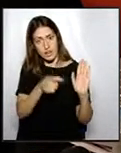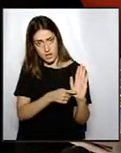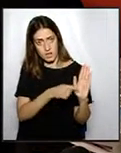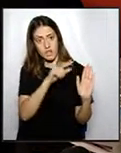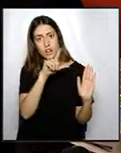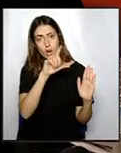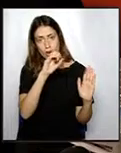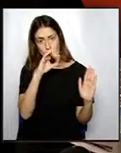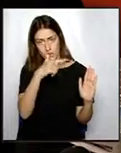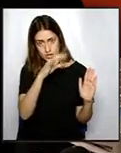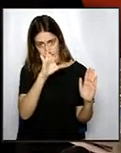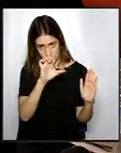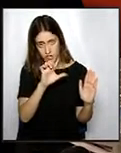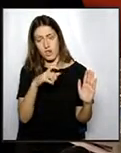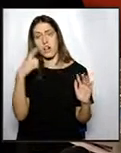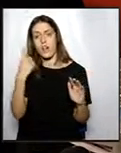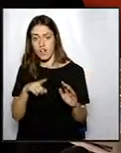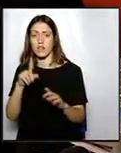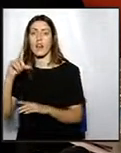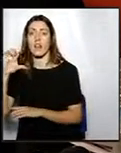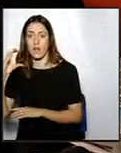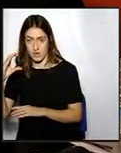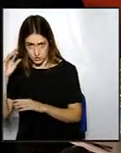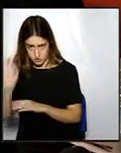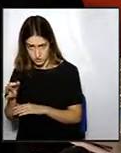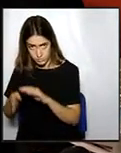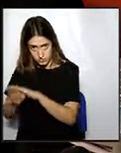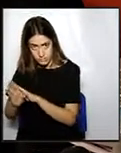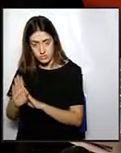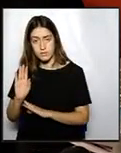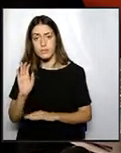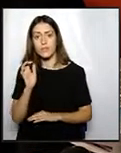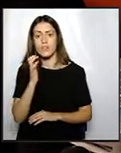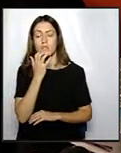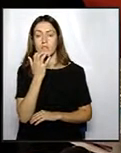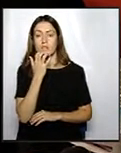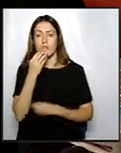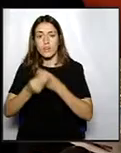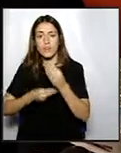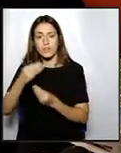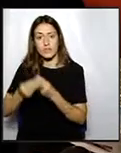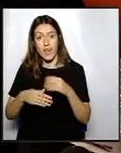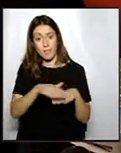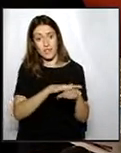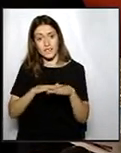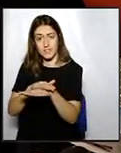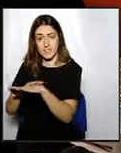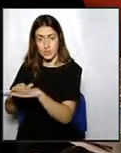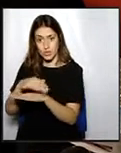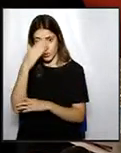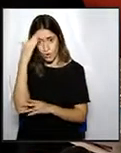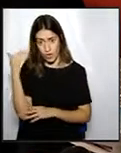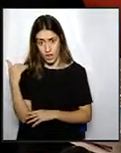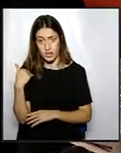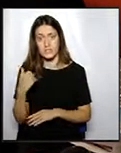aposta decidida per la normalització de la gestió dels centres públics. També garanteix proximitat entre les administracions locals i els proporciona poder